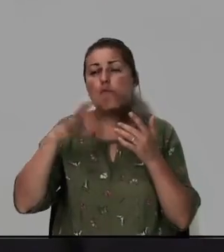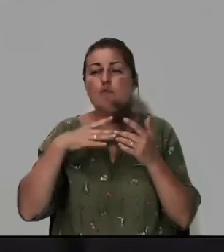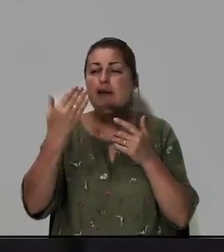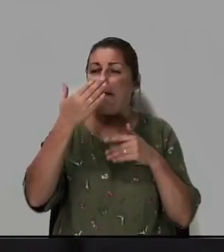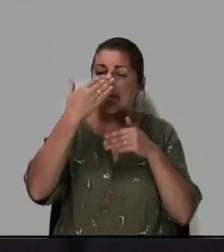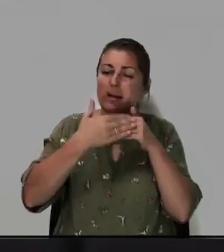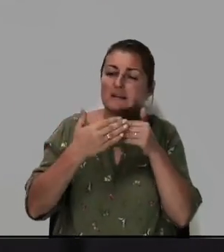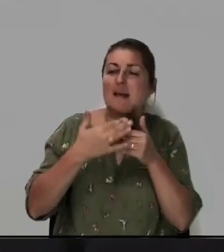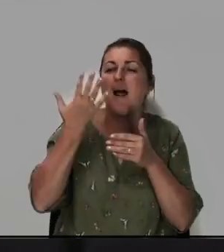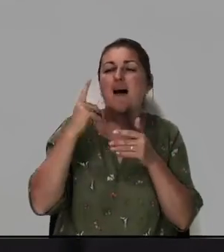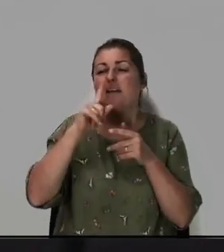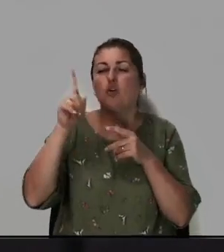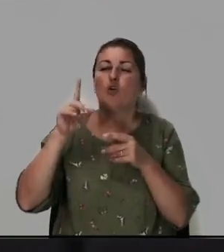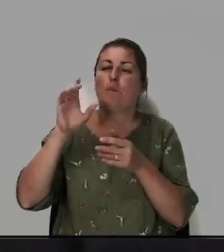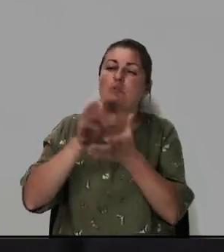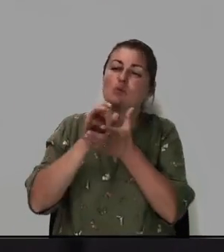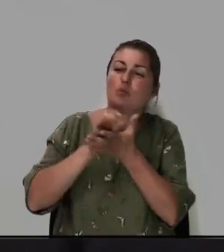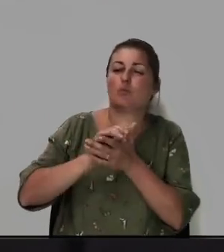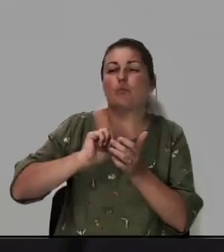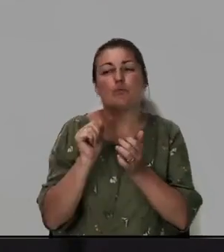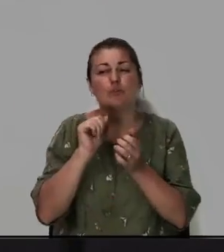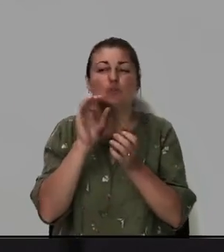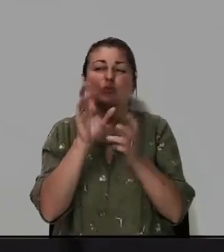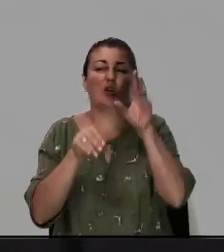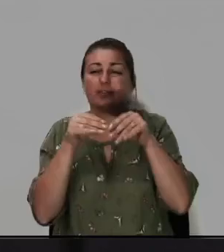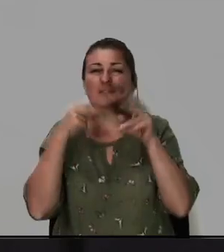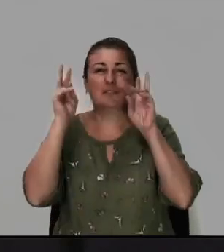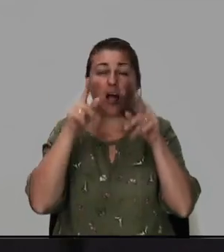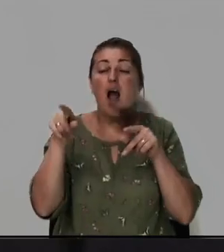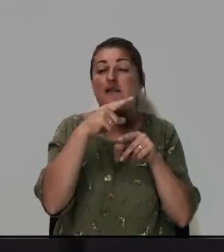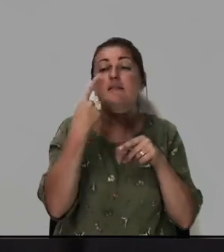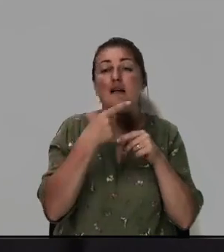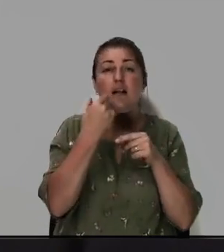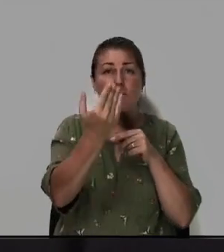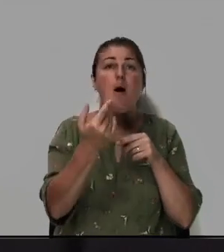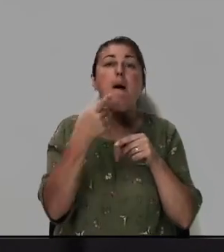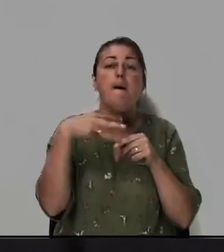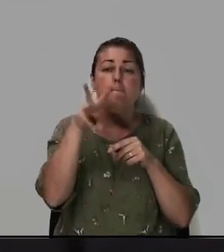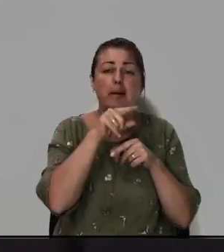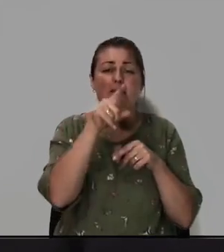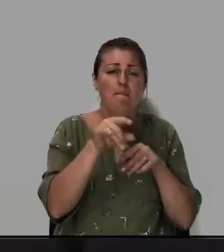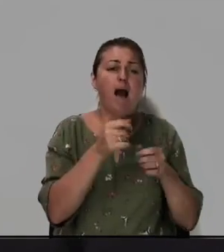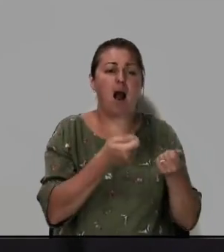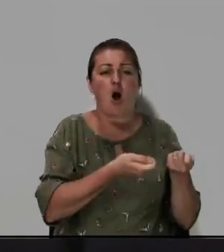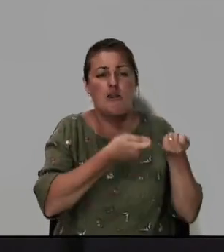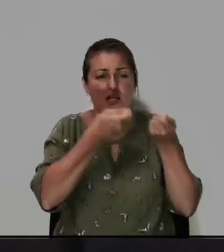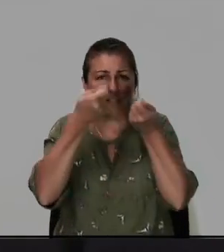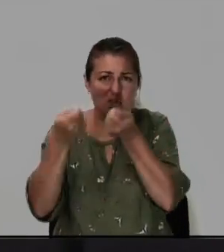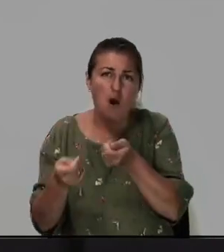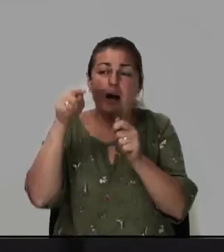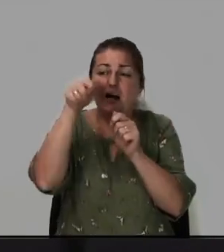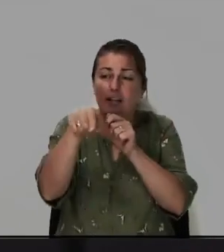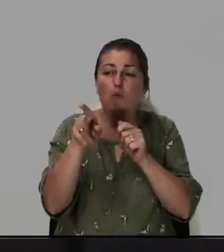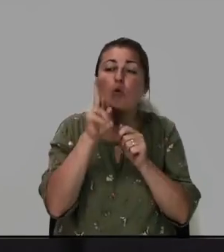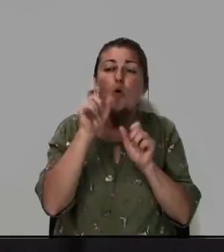близкий или когда-то друг или сосед не знаю и они сказали ему мы тебя отнесем к тому кто